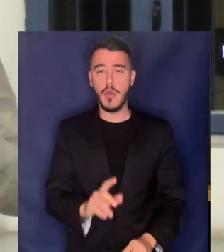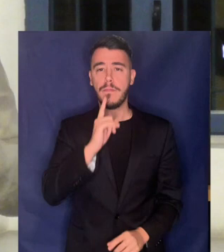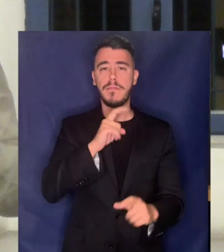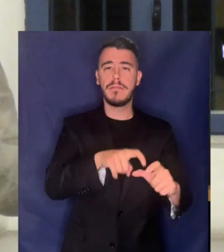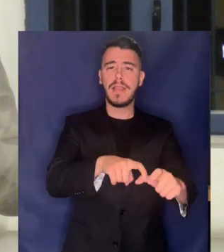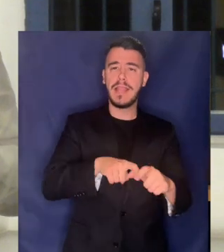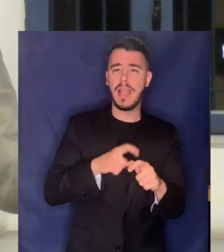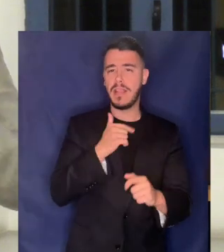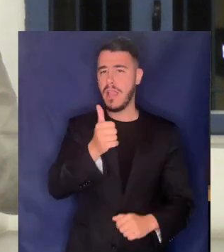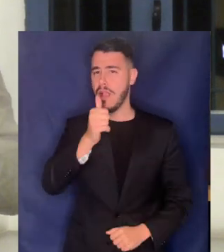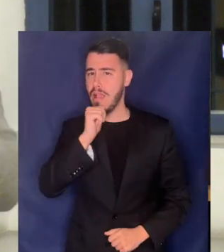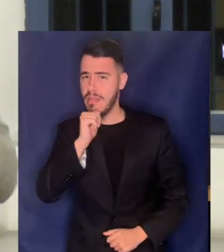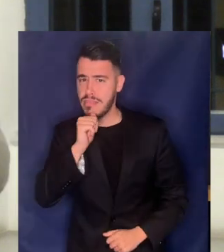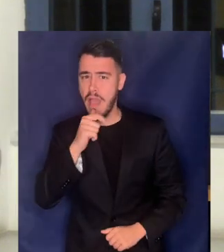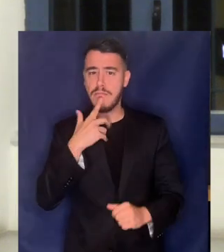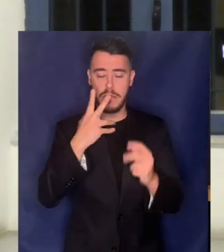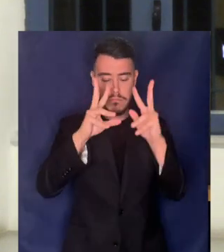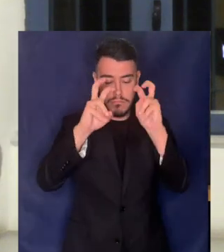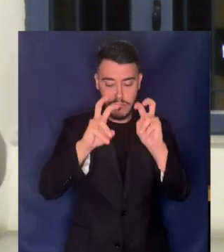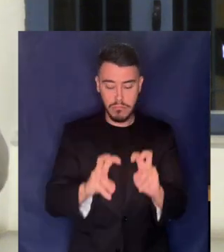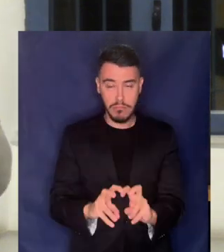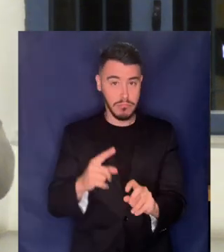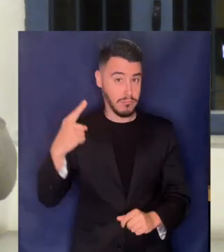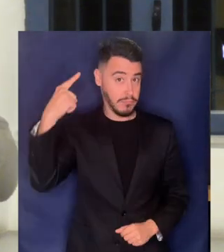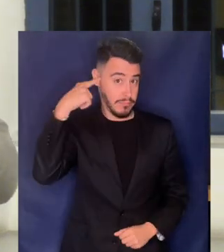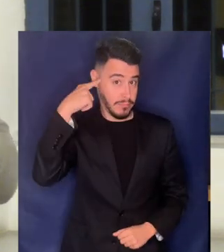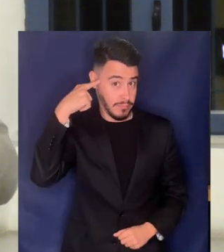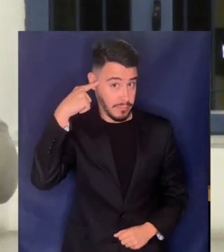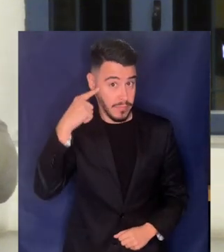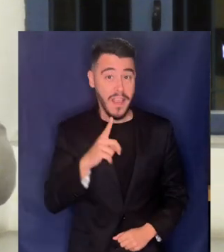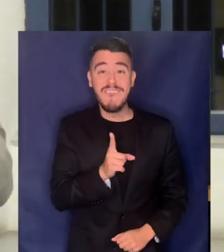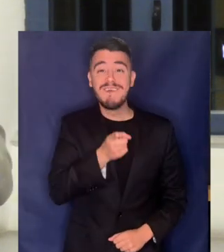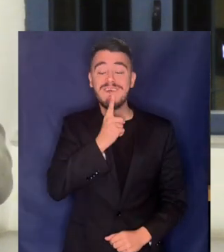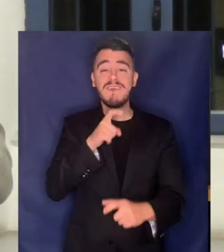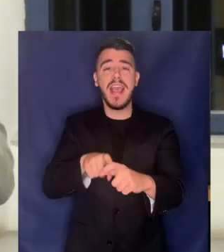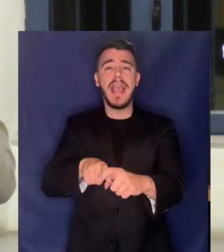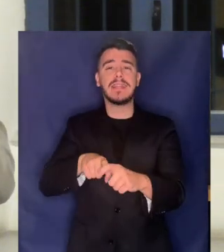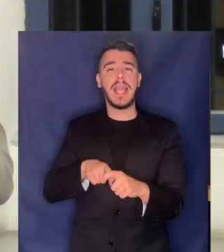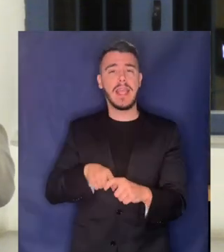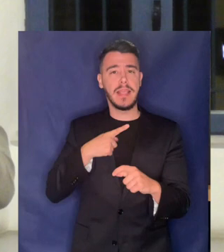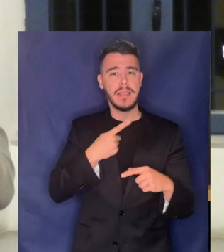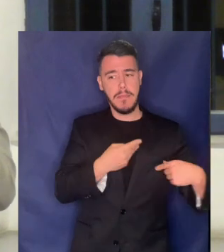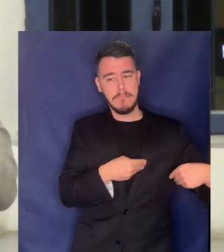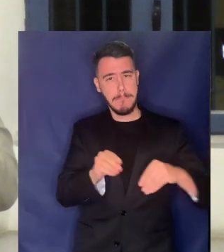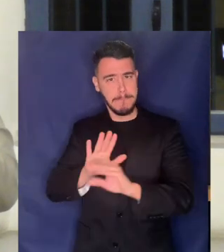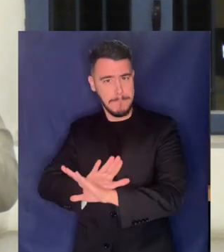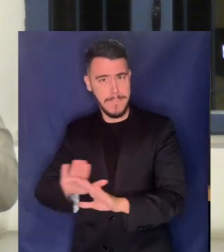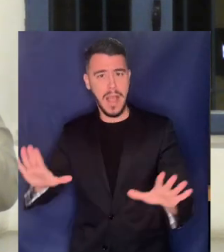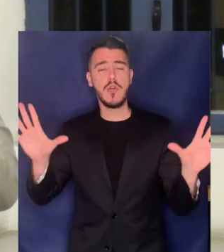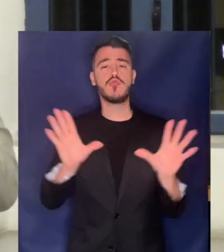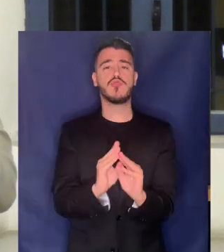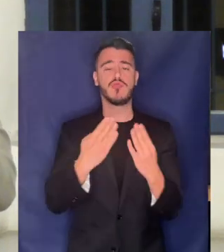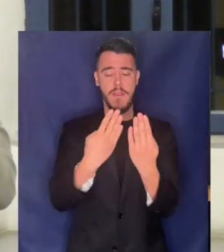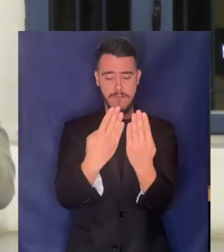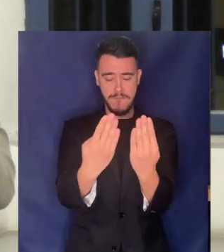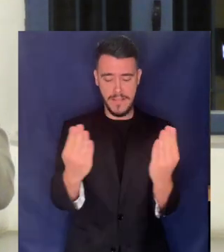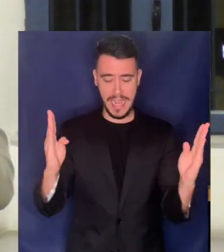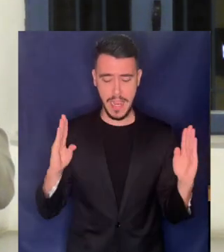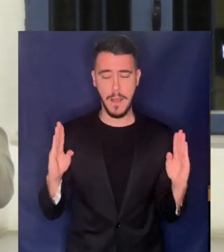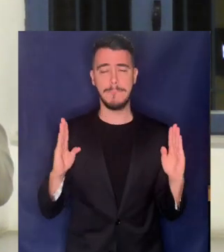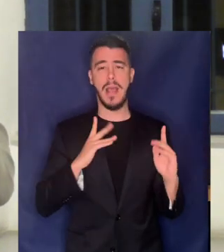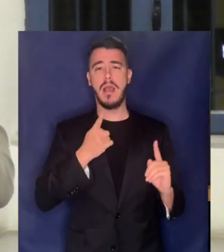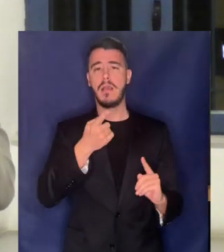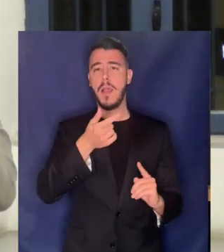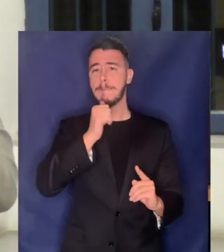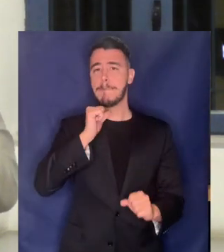εταιρεία Παγίων ΕΙΔΑΠ στην οποία θυμίζω στην εταιρεία Παγίων ΕΙΔΑΠ έχουν μεταβιβαστεί φράγματα και ταμιευτήρες του Μόρνου, του Μαραθώνα, του